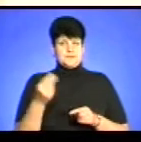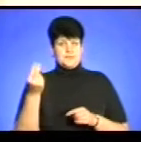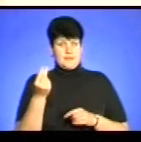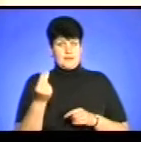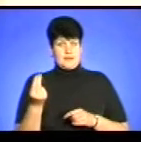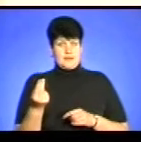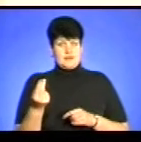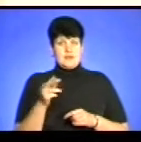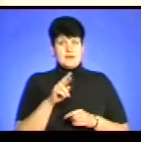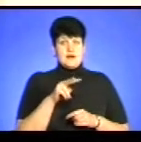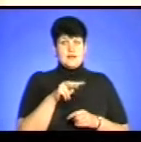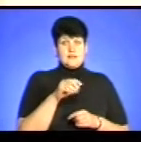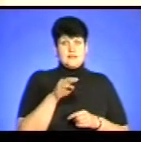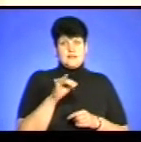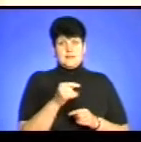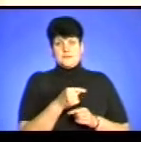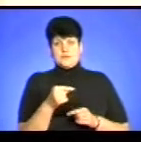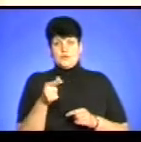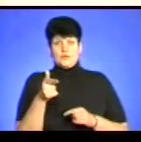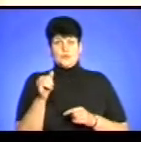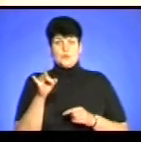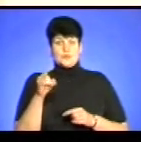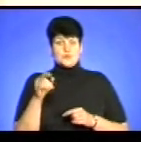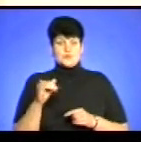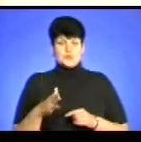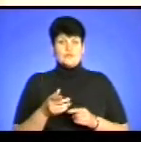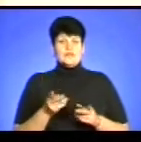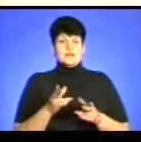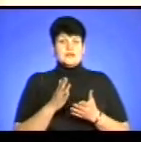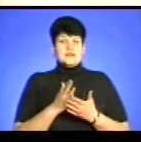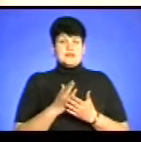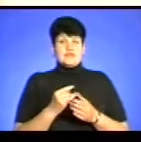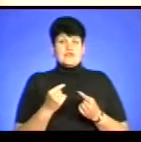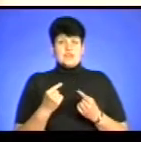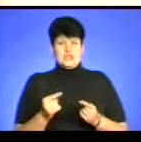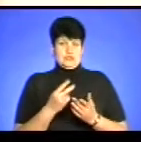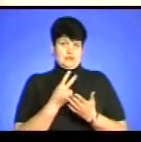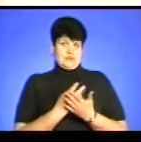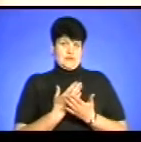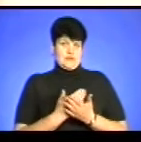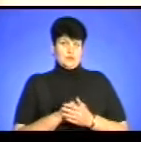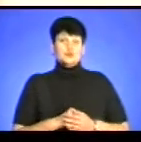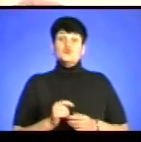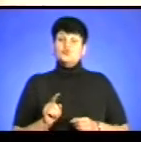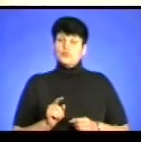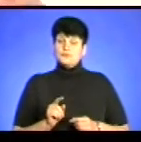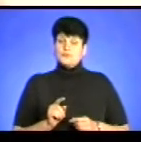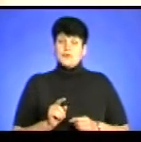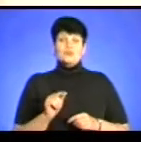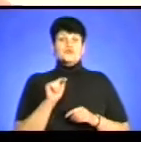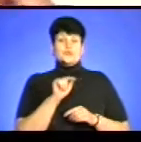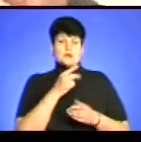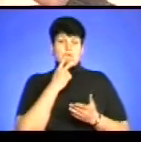Ялти до Гурзуфа та інші. Він постає в зовсім іншій іпостасі. Чому? Тому що так